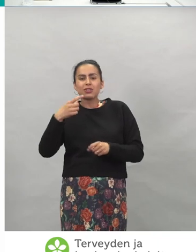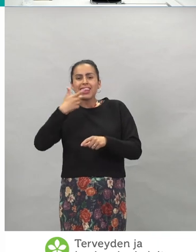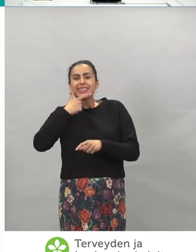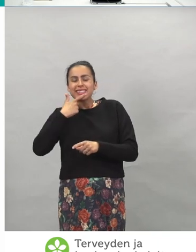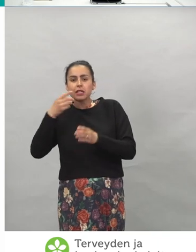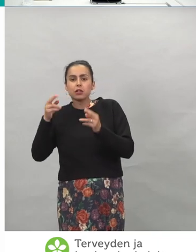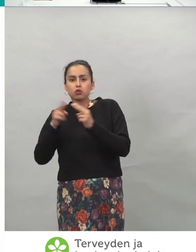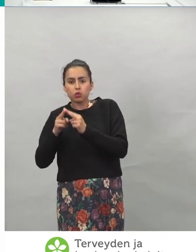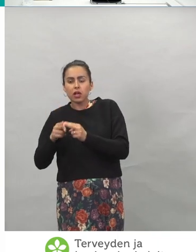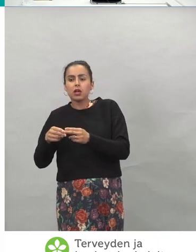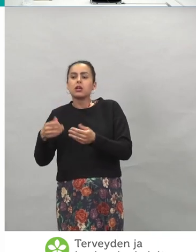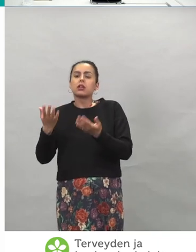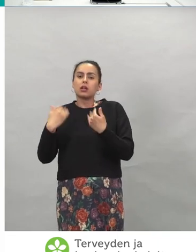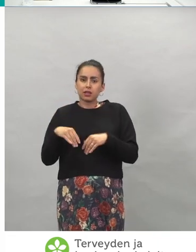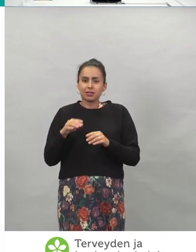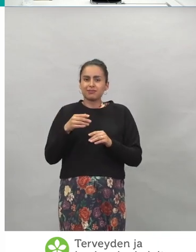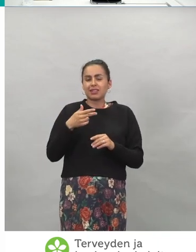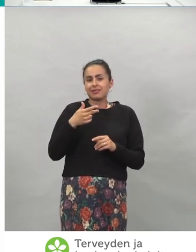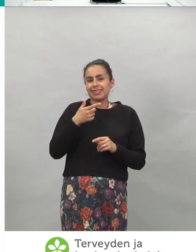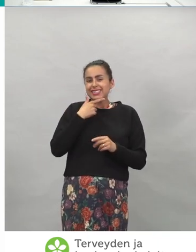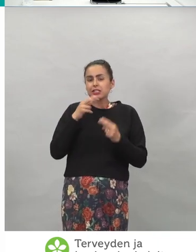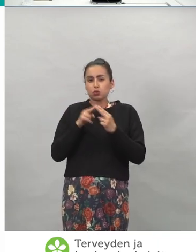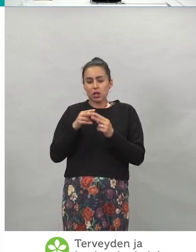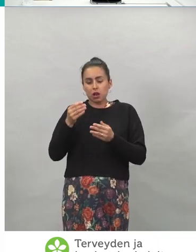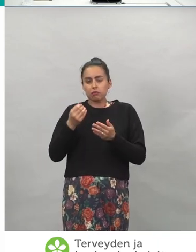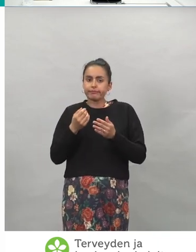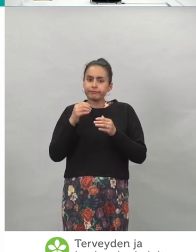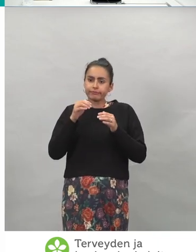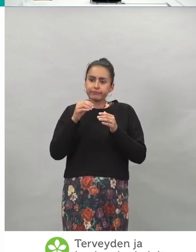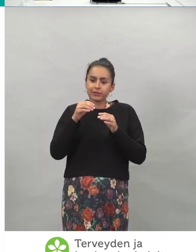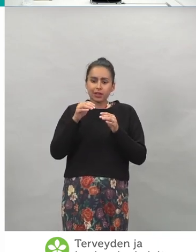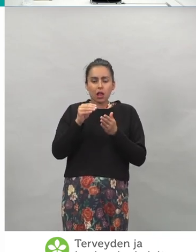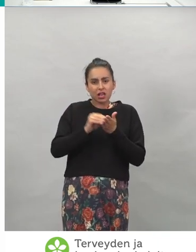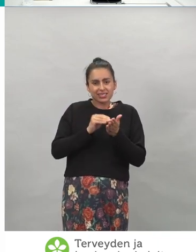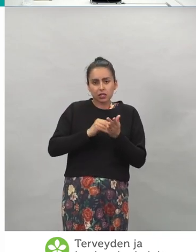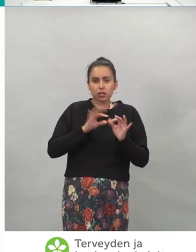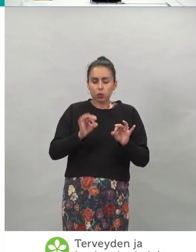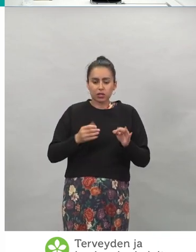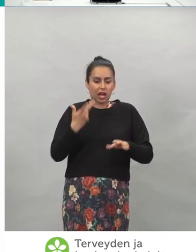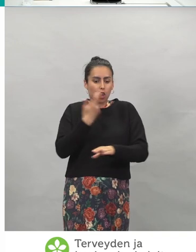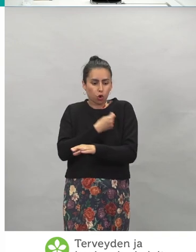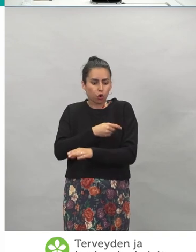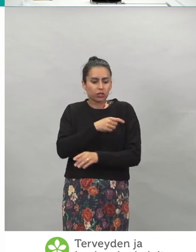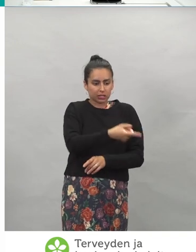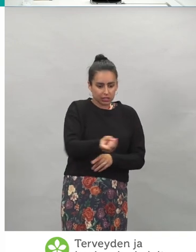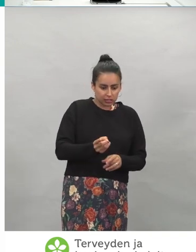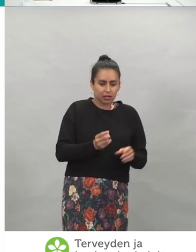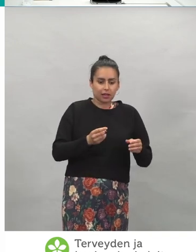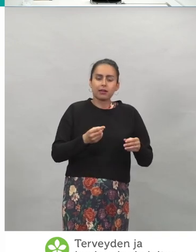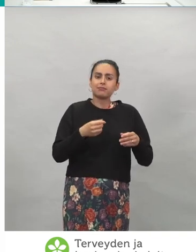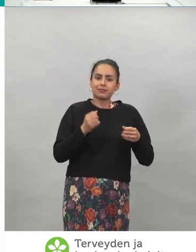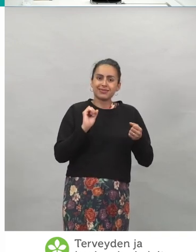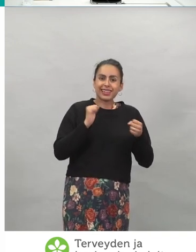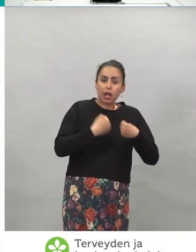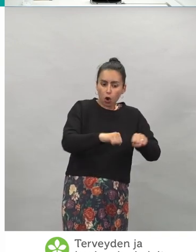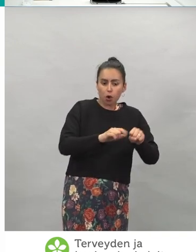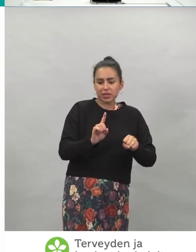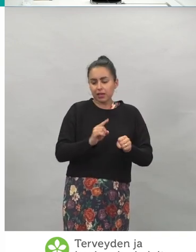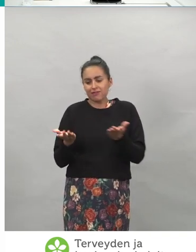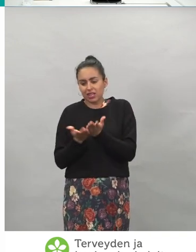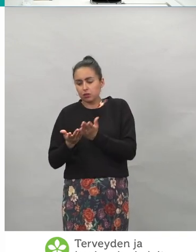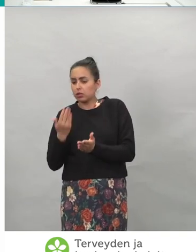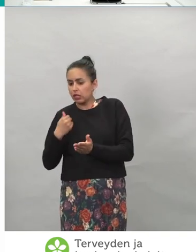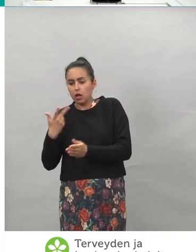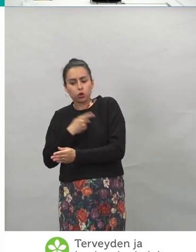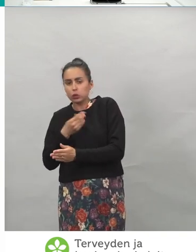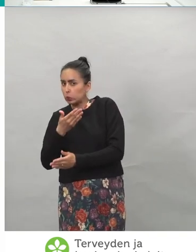lasketaan, että mikä se ilmaantuvuus taudilla on rokotetuissa, ja verrataan sitä rokottamattomiin, niin aina pitää sitten kysyä itseltään,